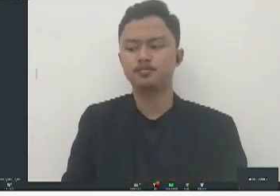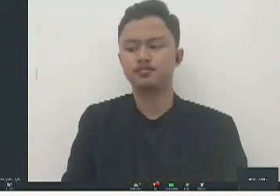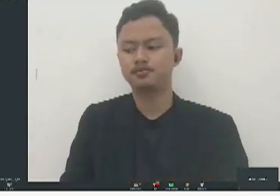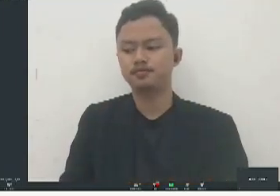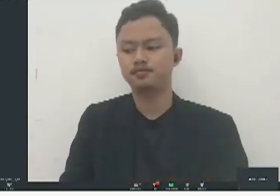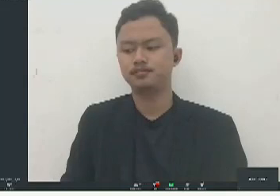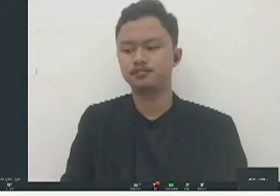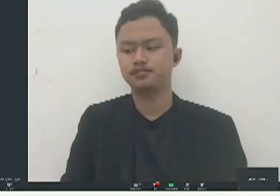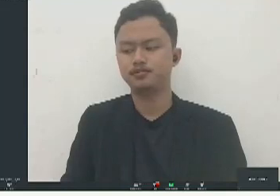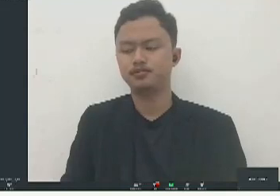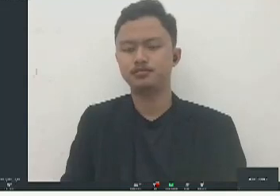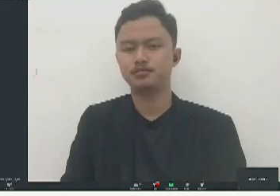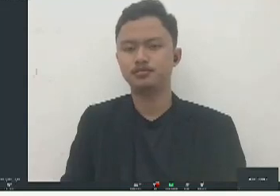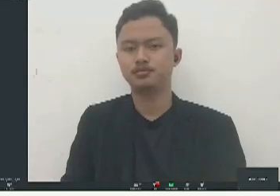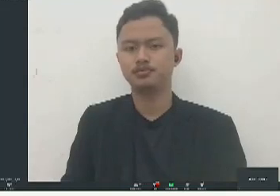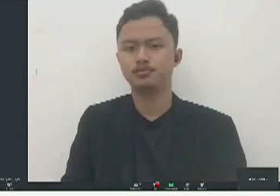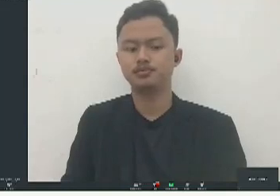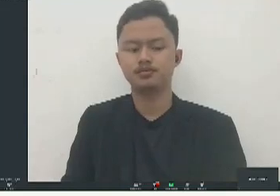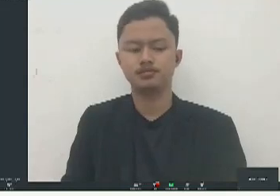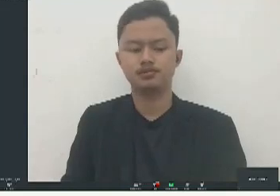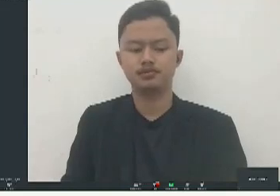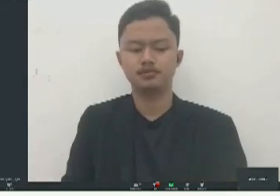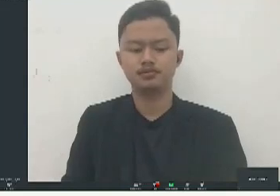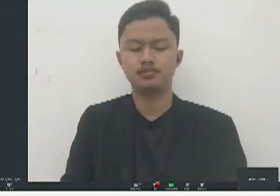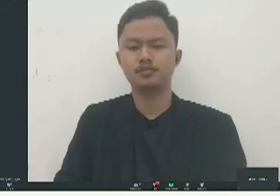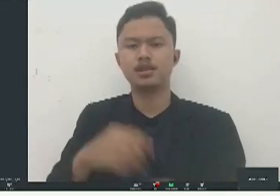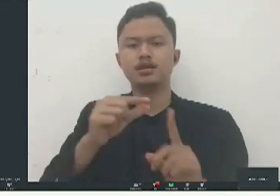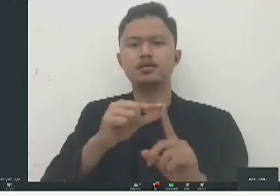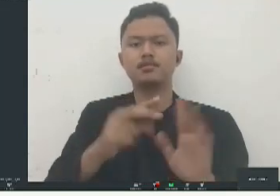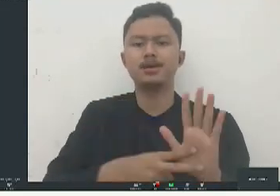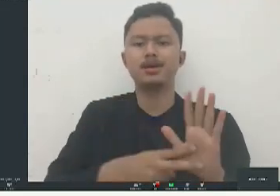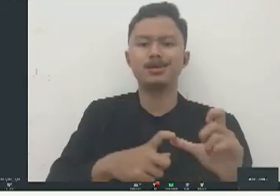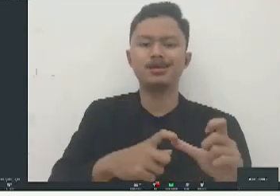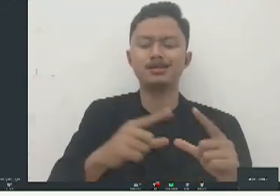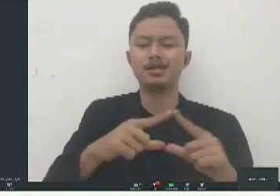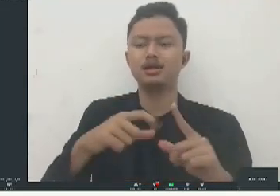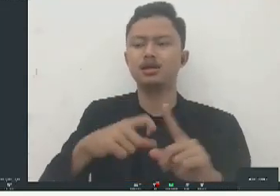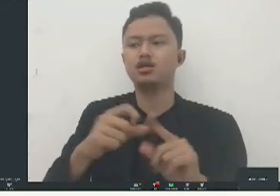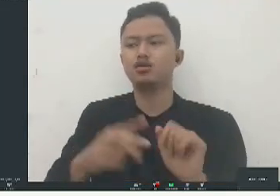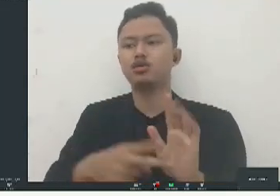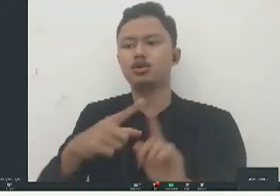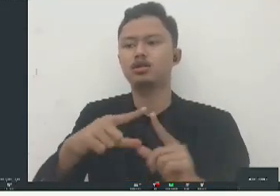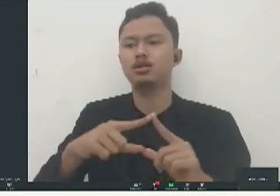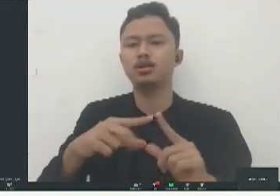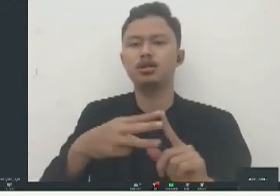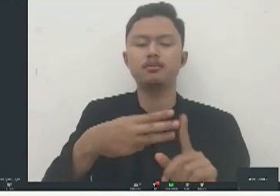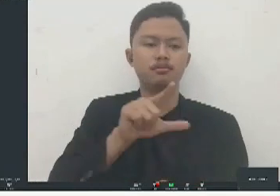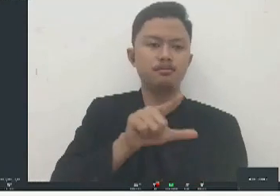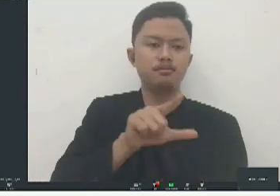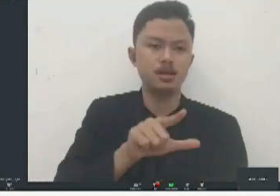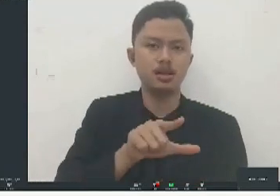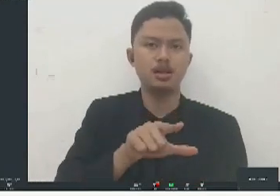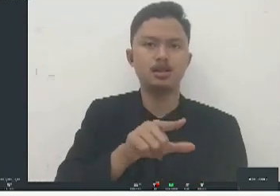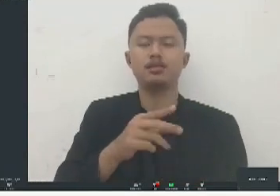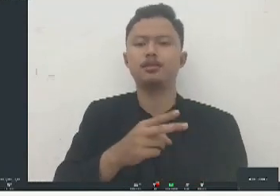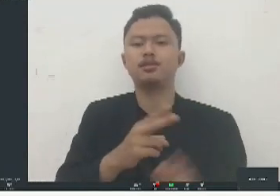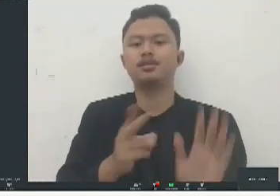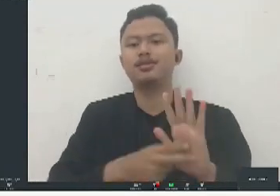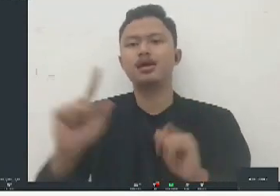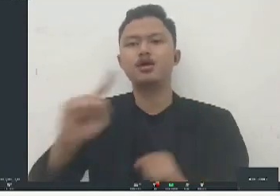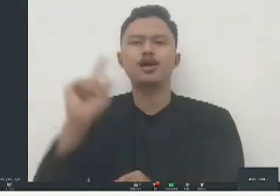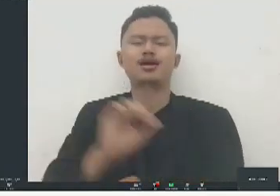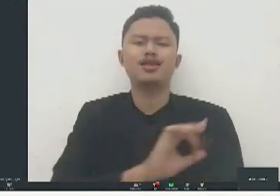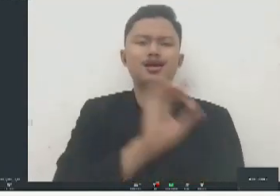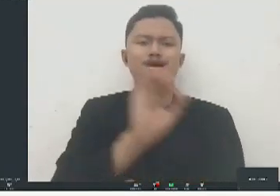konsep-konsep bagi untuk PNS yang akuntabel nasionalis dan lain-lain itu itu seminta